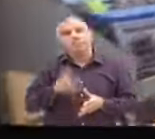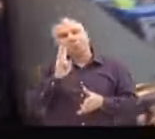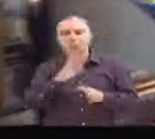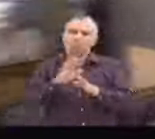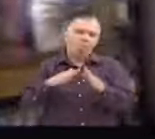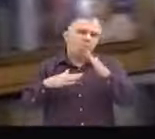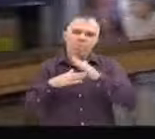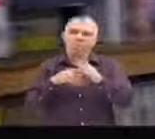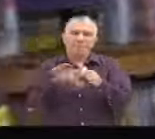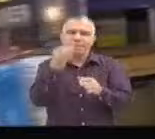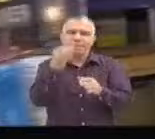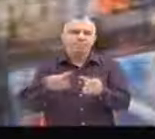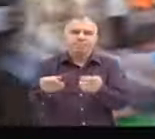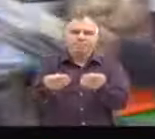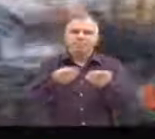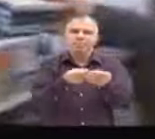Bon, allez, je m'arrête là.